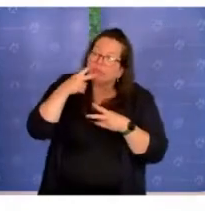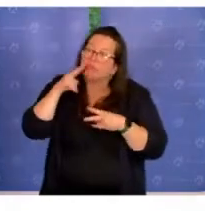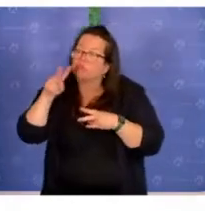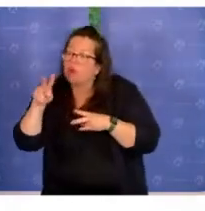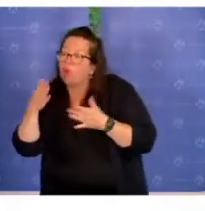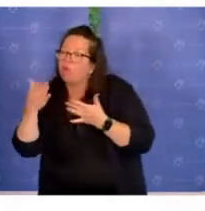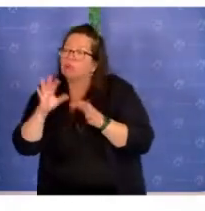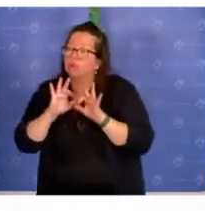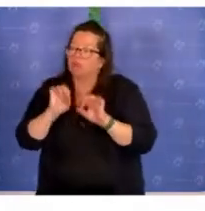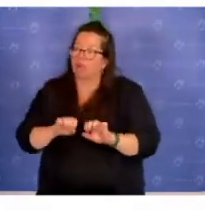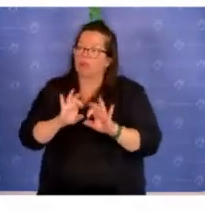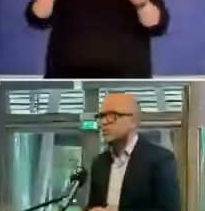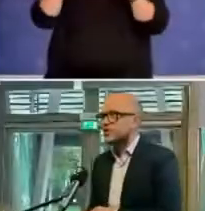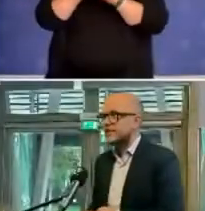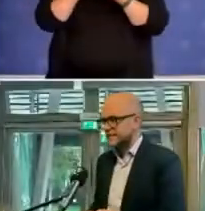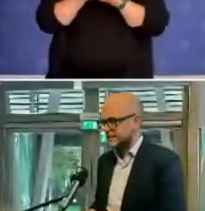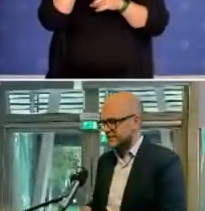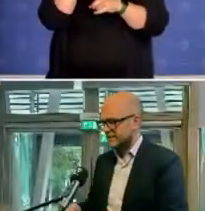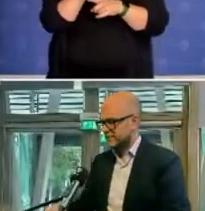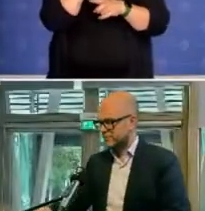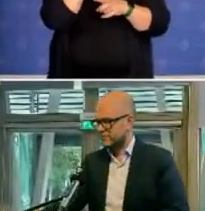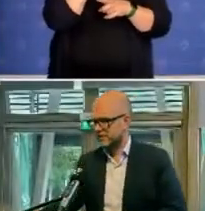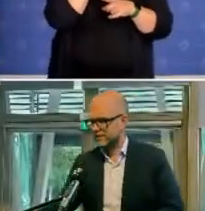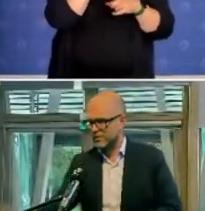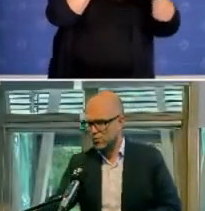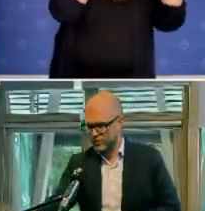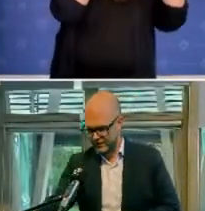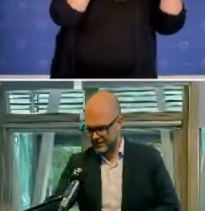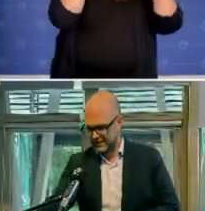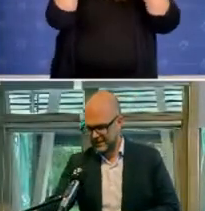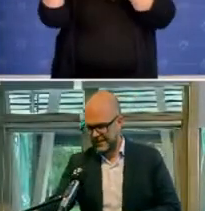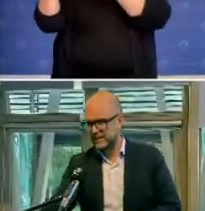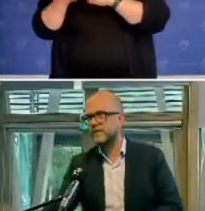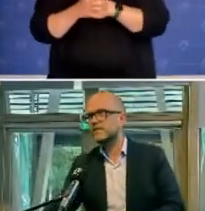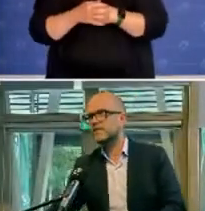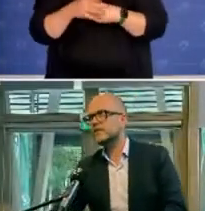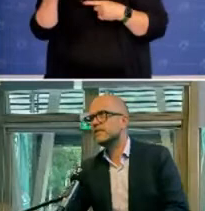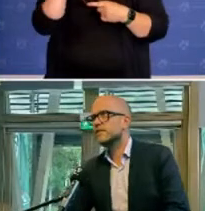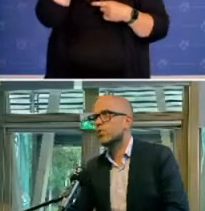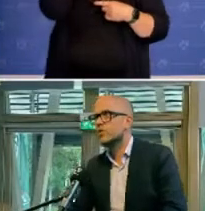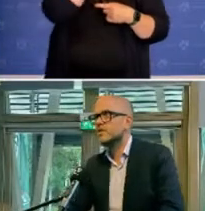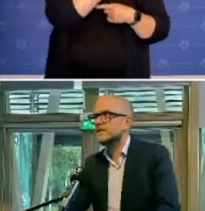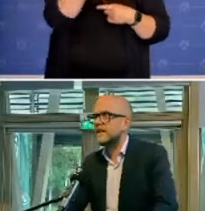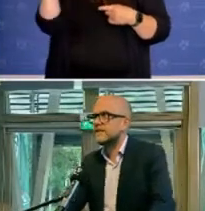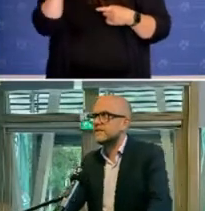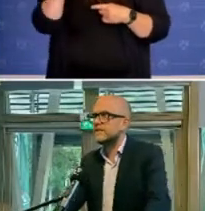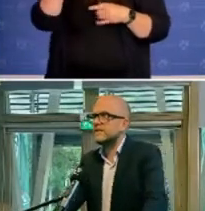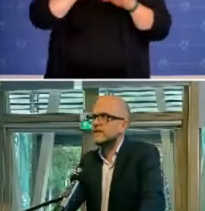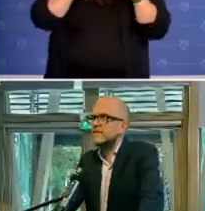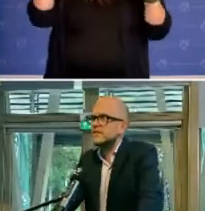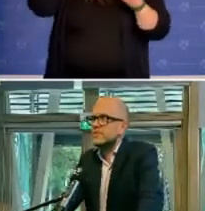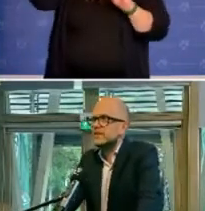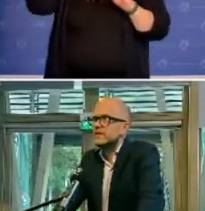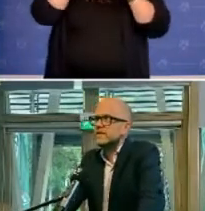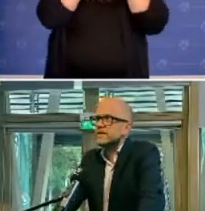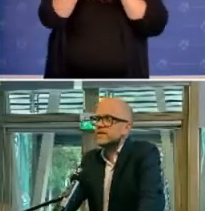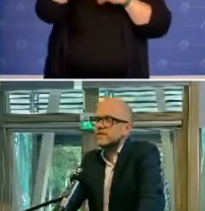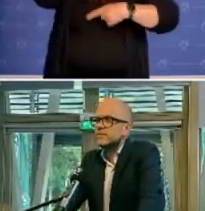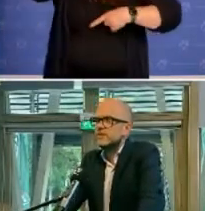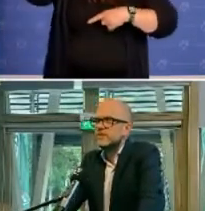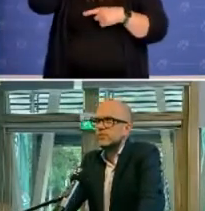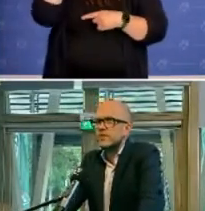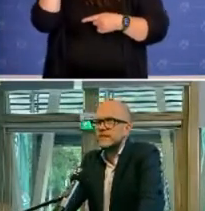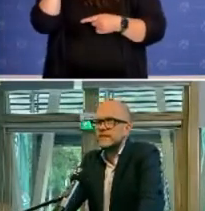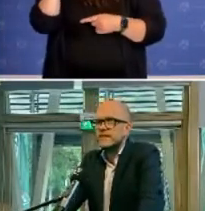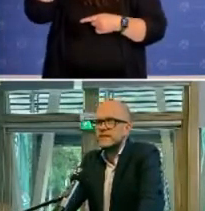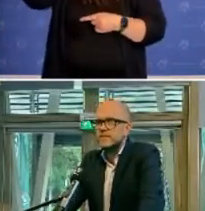Zwei Dinge möchte ich in den Mittelpunkt stellen. Ich vermute, dass nicht alle den Grundgedanken des Landes Berlins, das